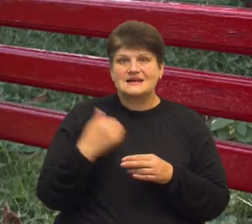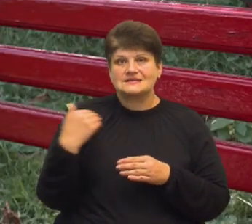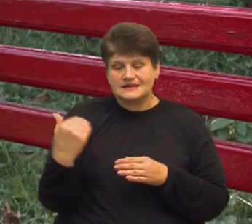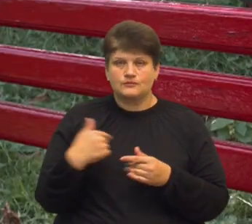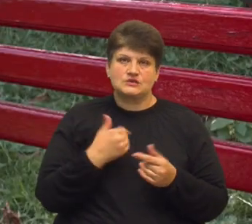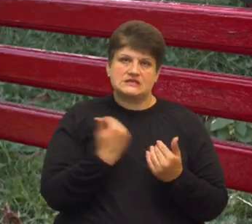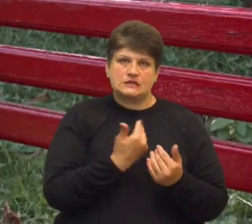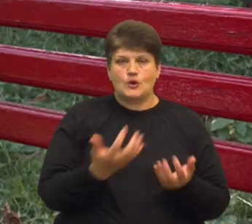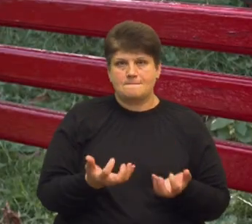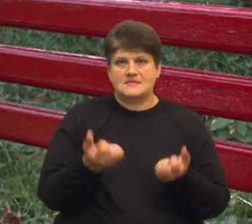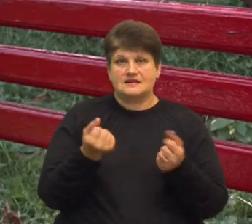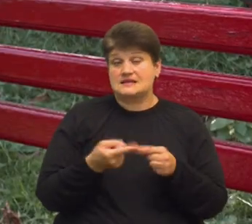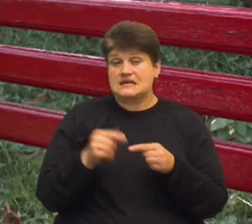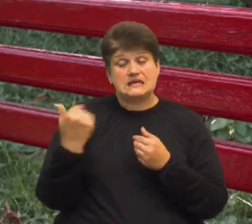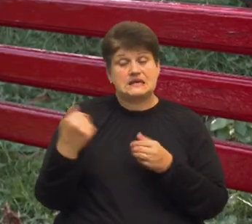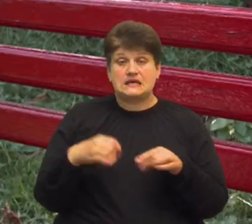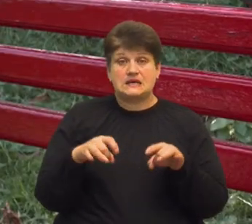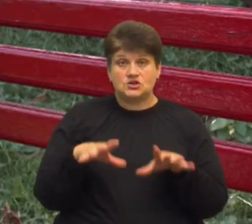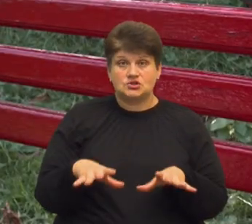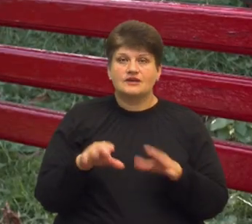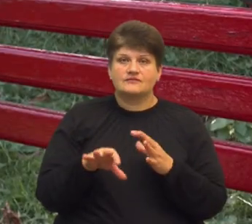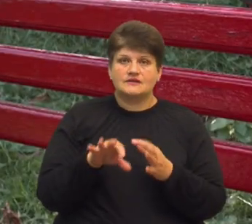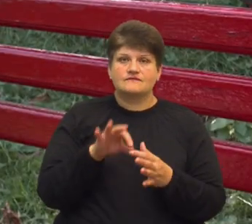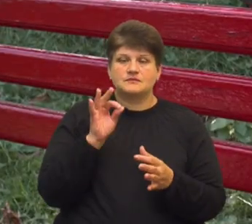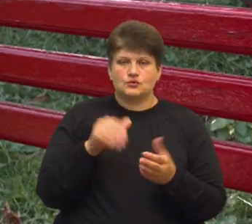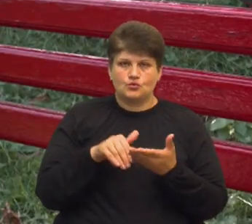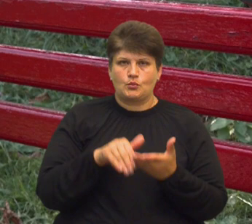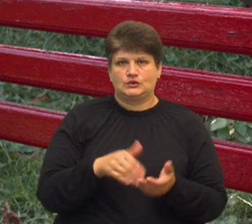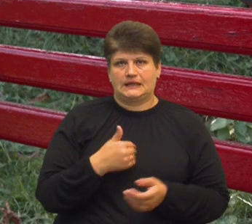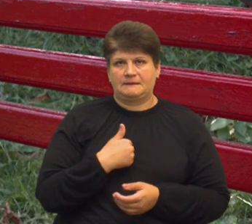підтримкою. Це їхнє рішення. І вони обрали допомогти мені.